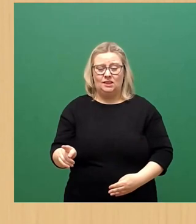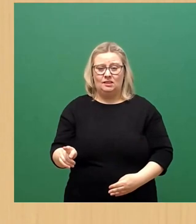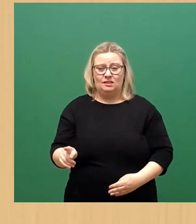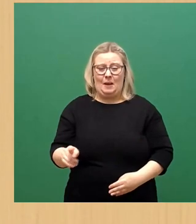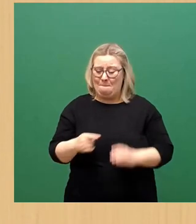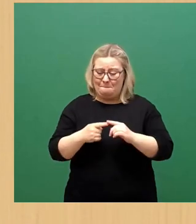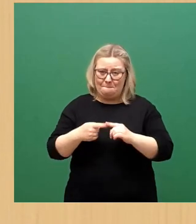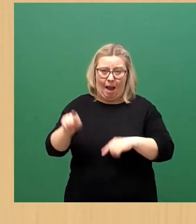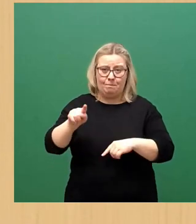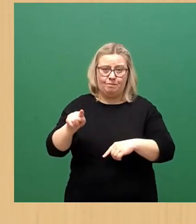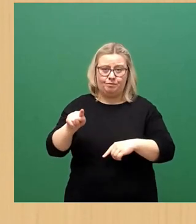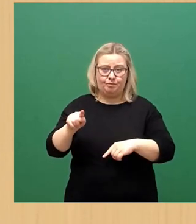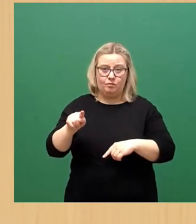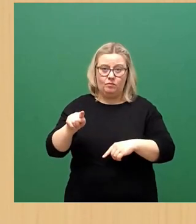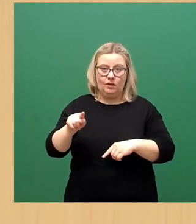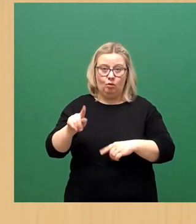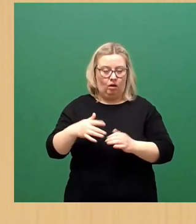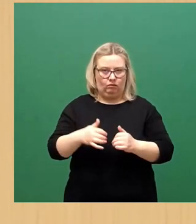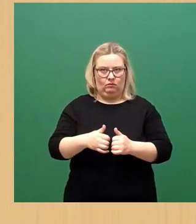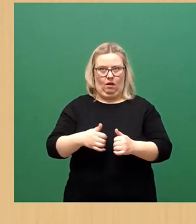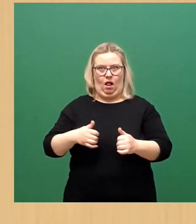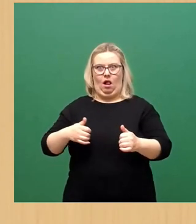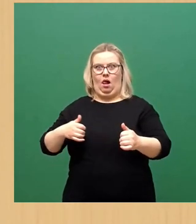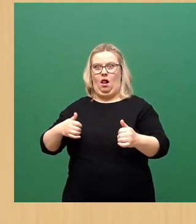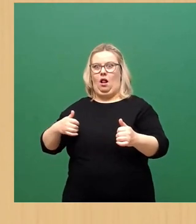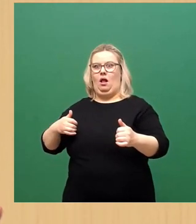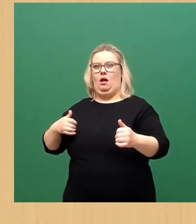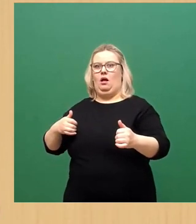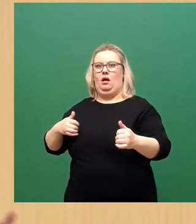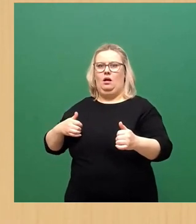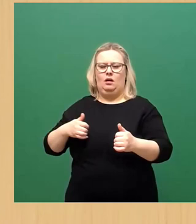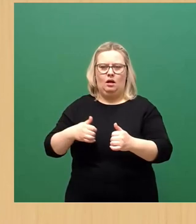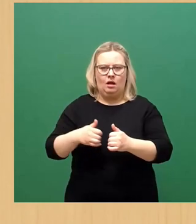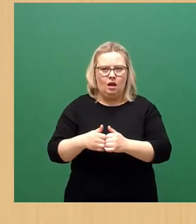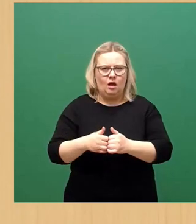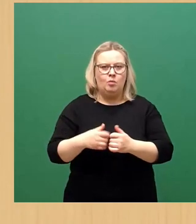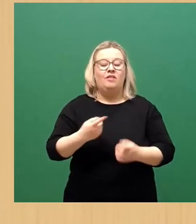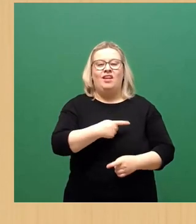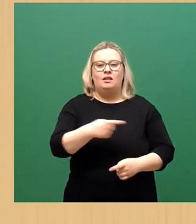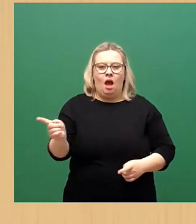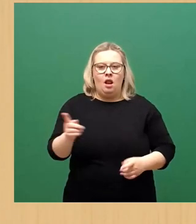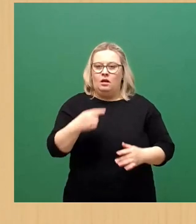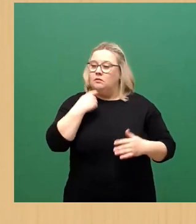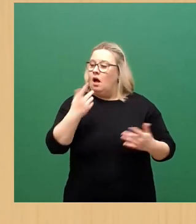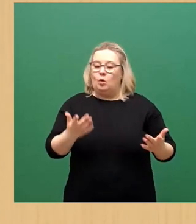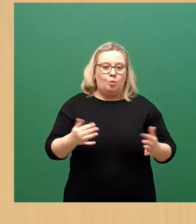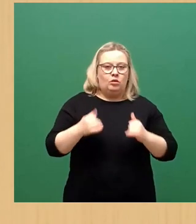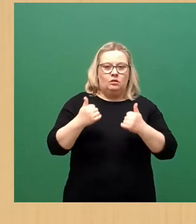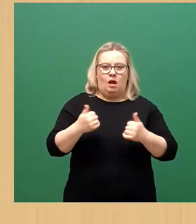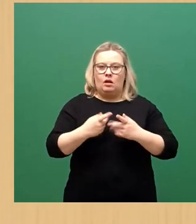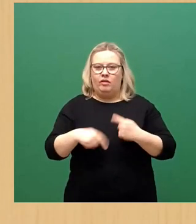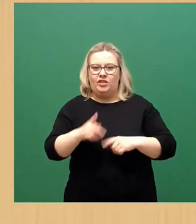uns einige Tage mal ins Hintertreffen gebracht. Aber jetzt würde ich das auch akzeptieren, wenn alle anderen sensationell da anders,